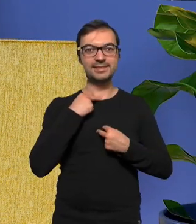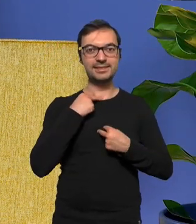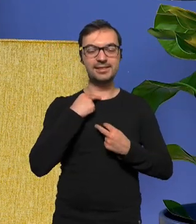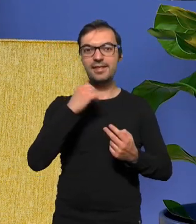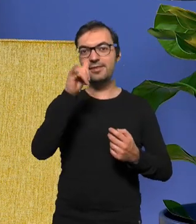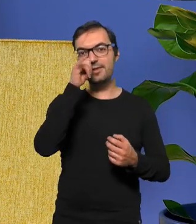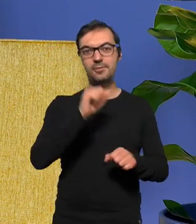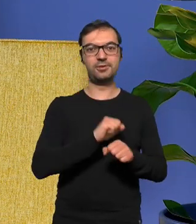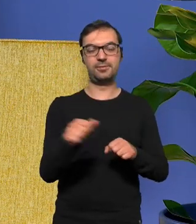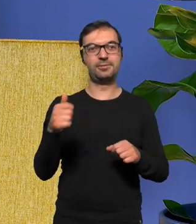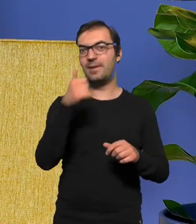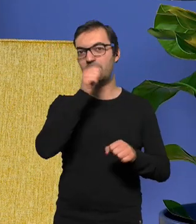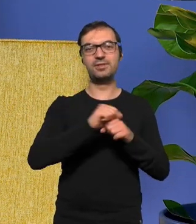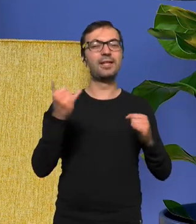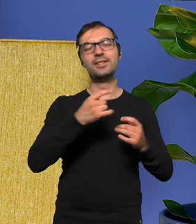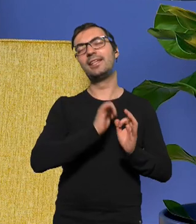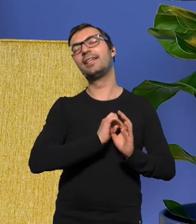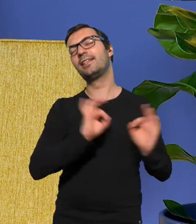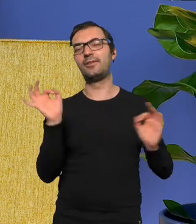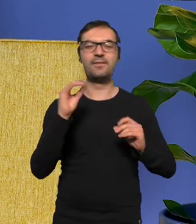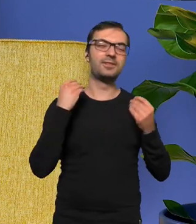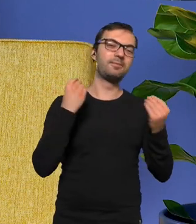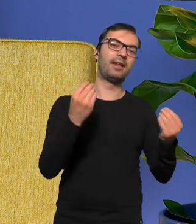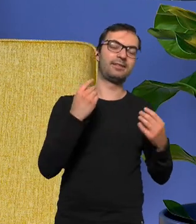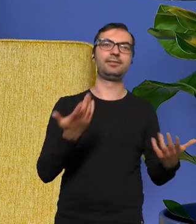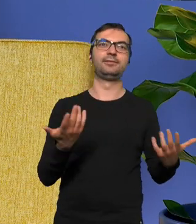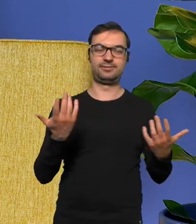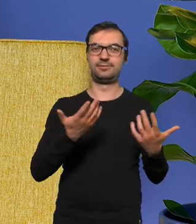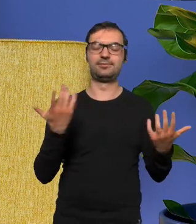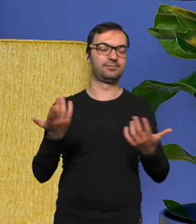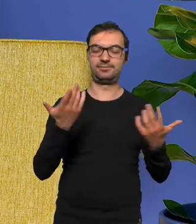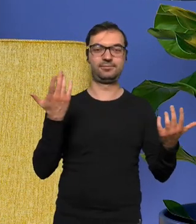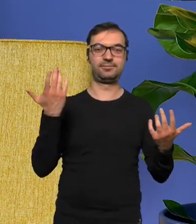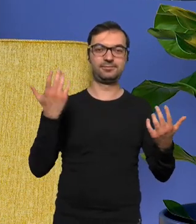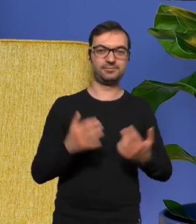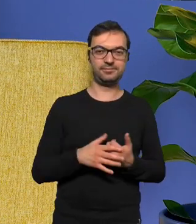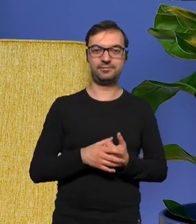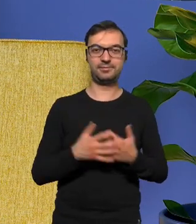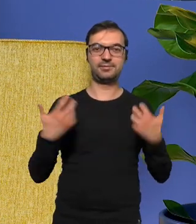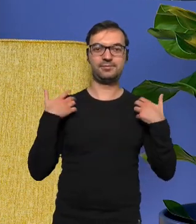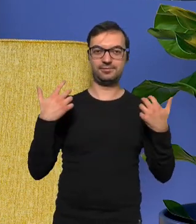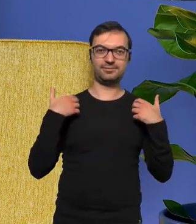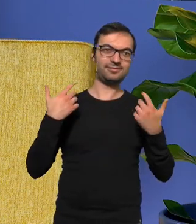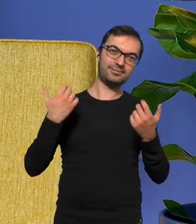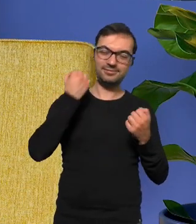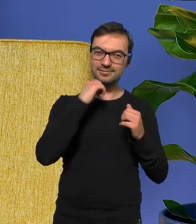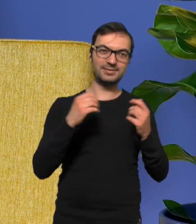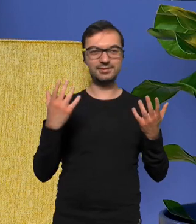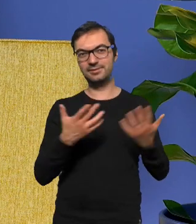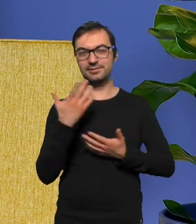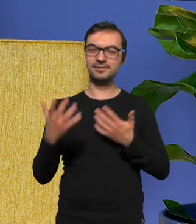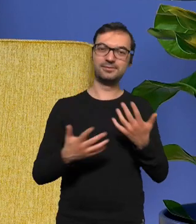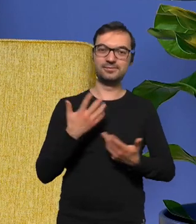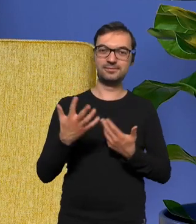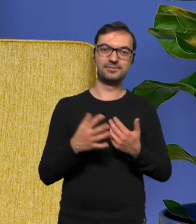nie może być takie kolorowe i takie przyjemne no bo hej, no przecież życie jest raczej takie bardziej